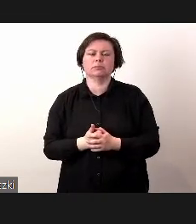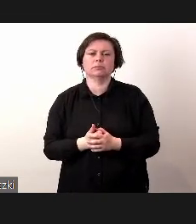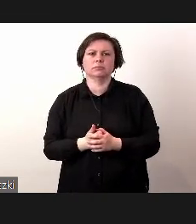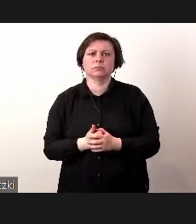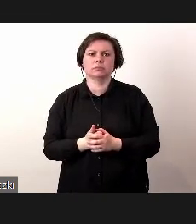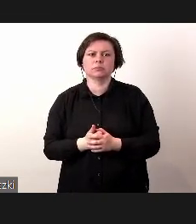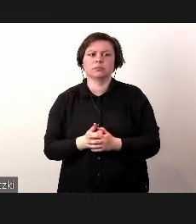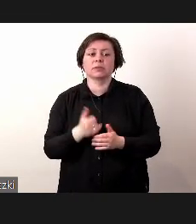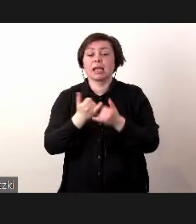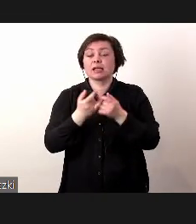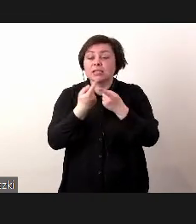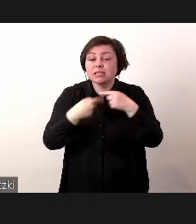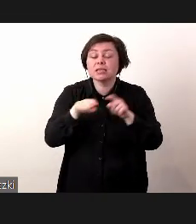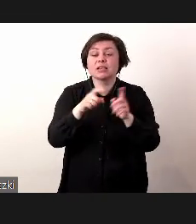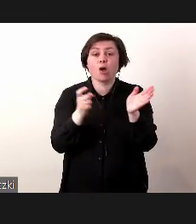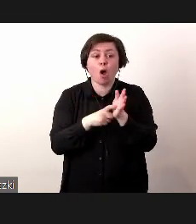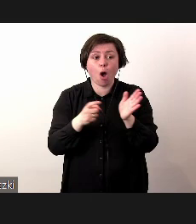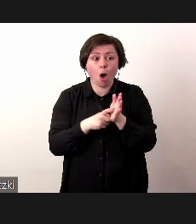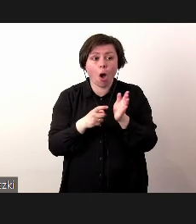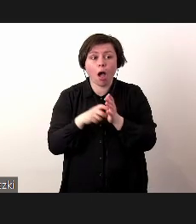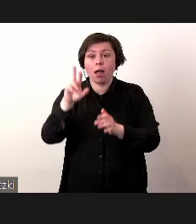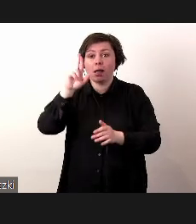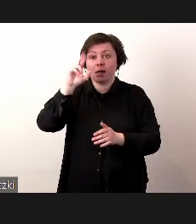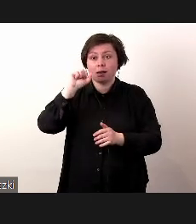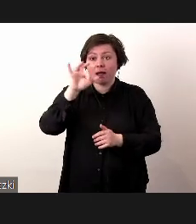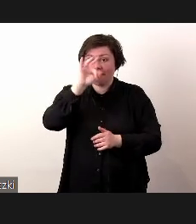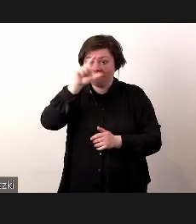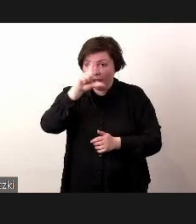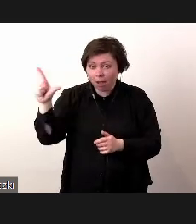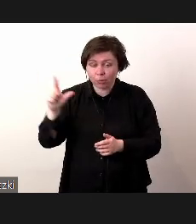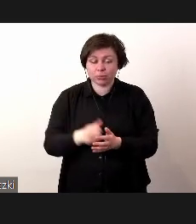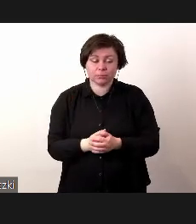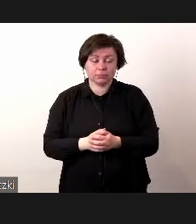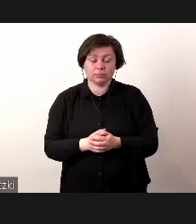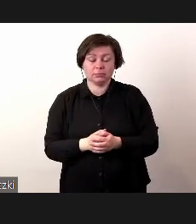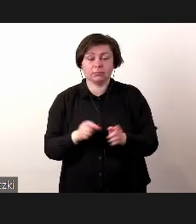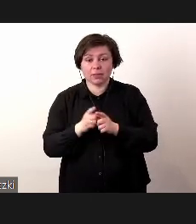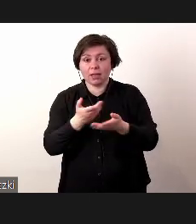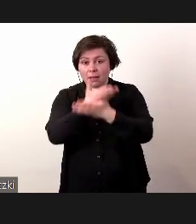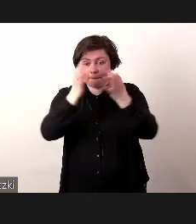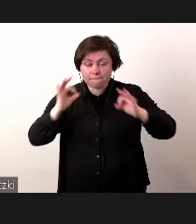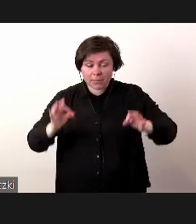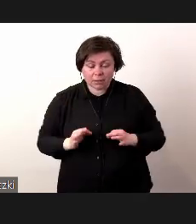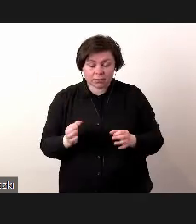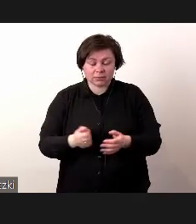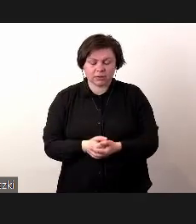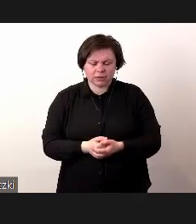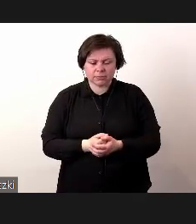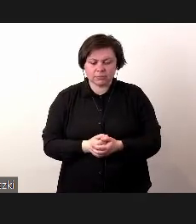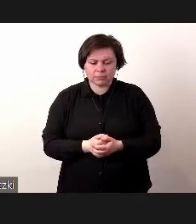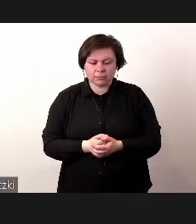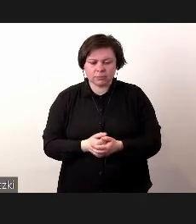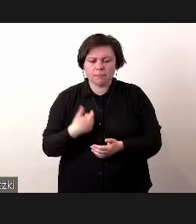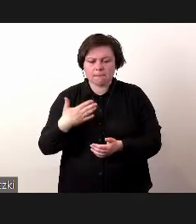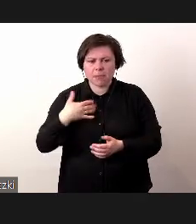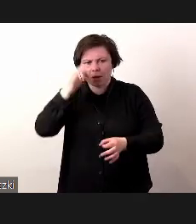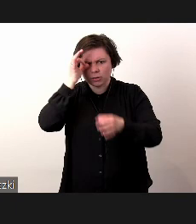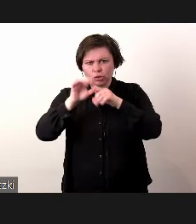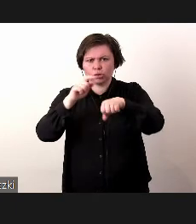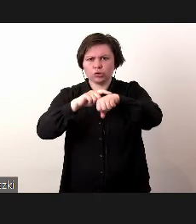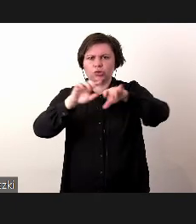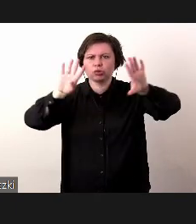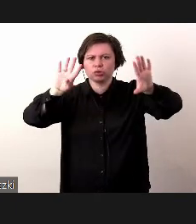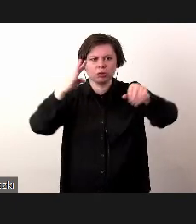oczekiwanie Rafała i także Państwa, mamy dokładnie 9